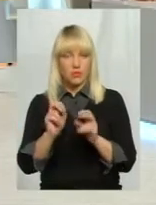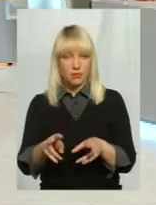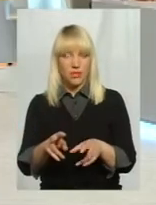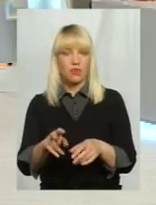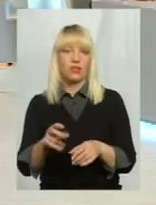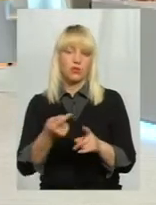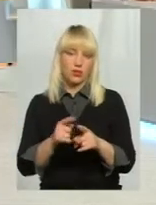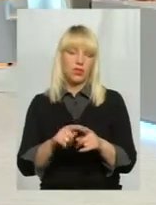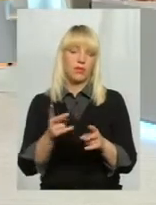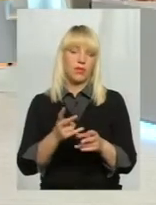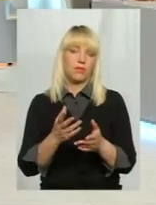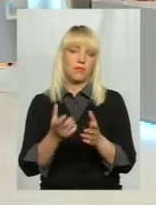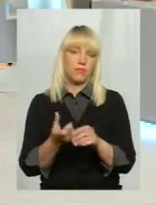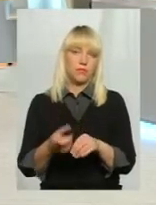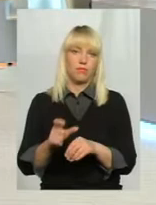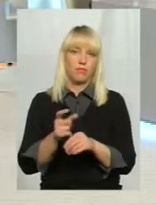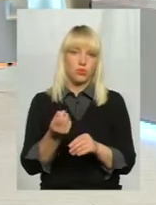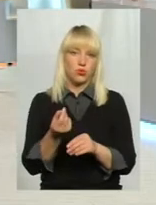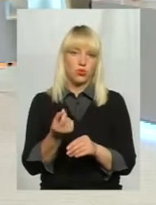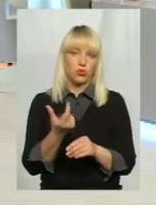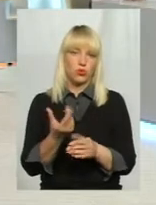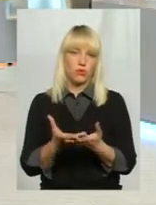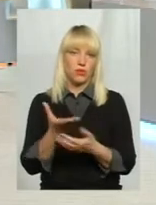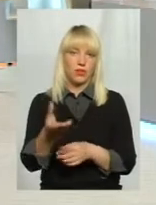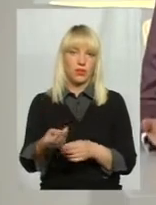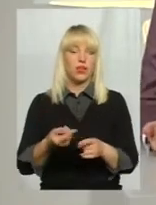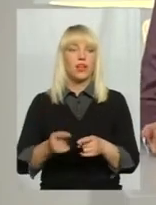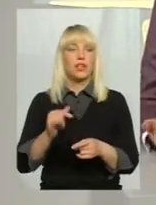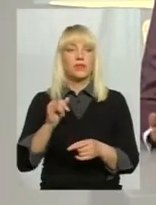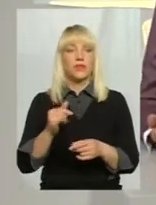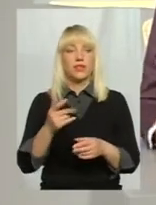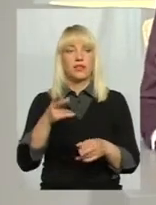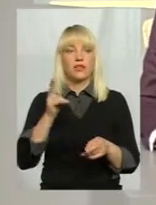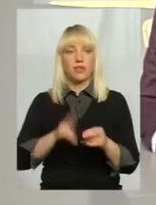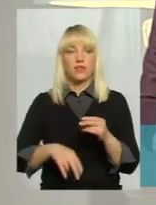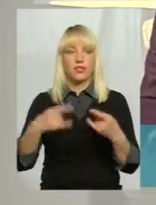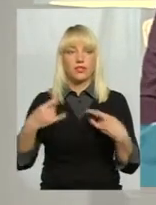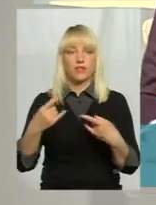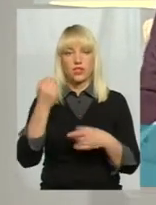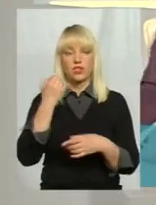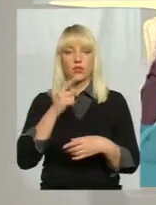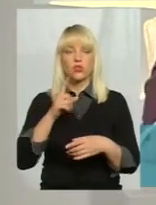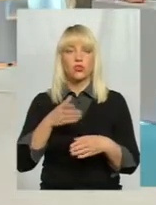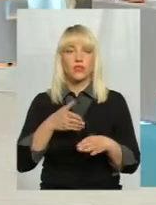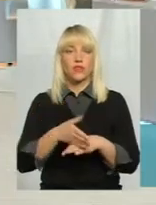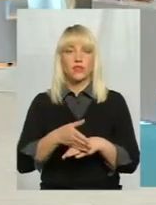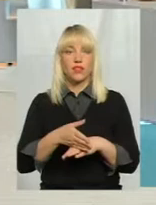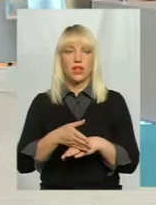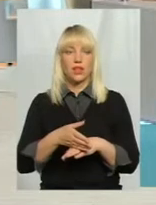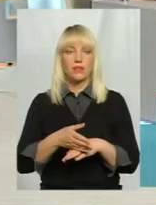ну, за це приходиться дещо більше платити. І добігає завершення, вже час нашого ефіру. Я вам дякую, що завітали.